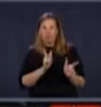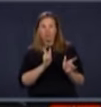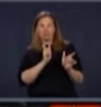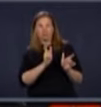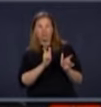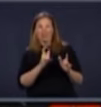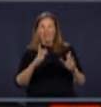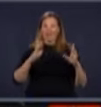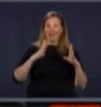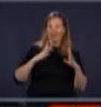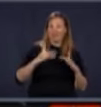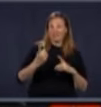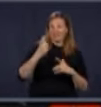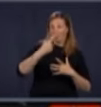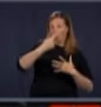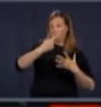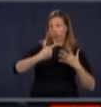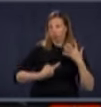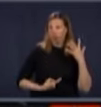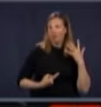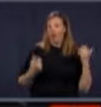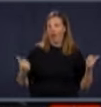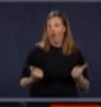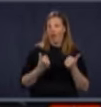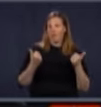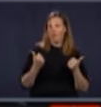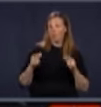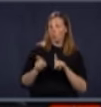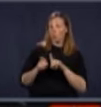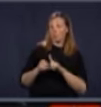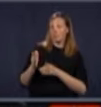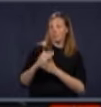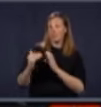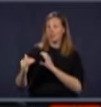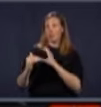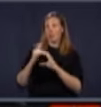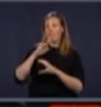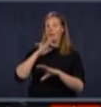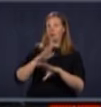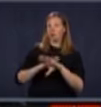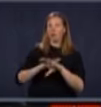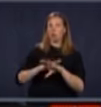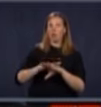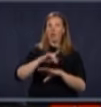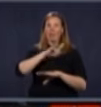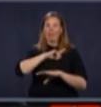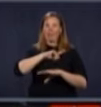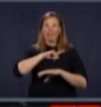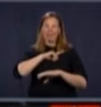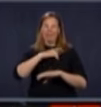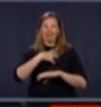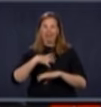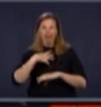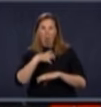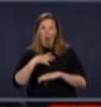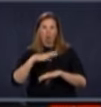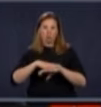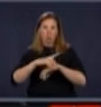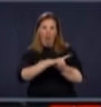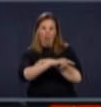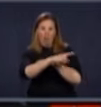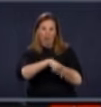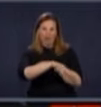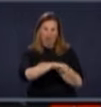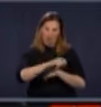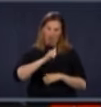vacances et quelques courriels sur la détresse qui est vécue chez le personnel. Alors, évidemment, moi, j'ai un